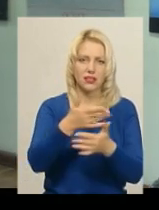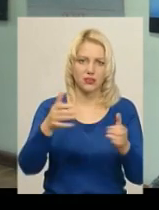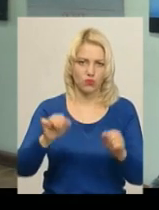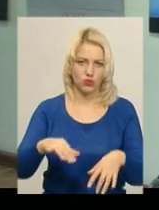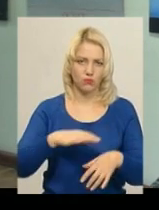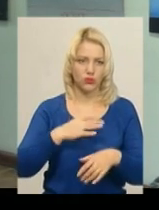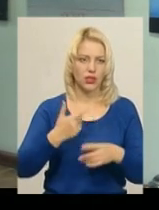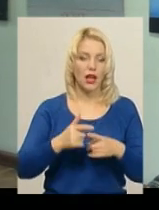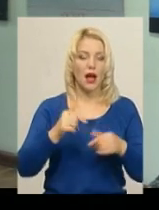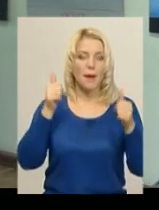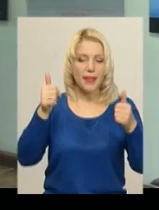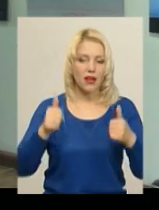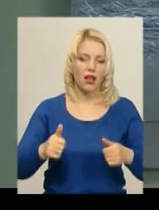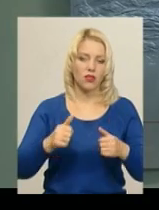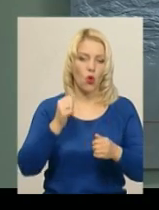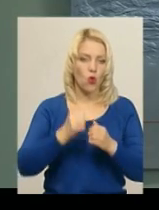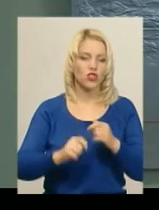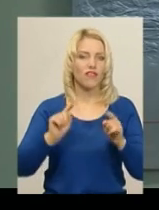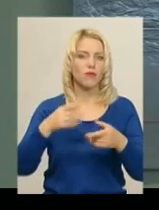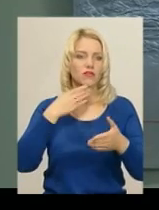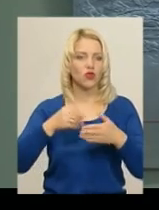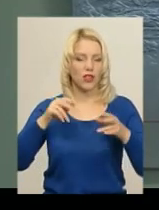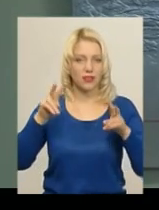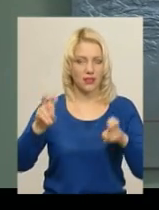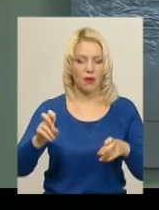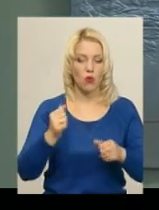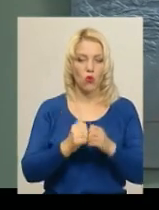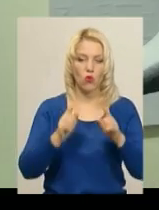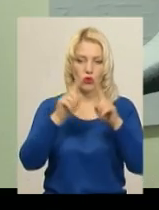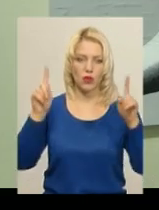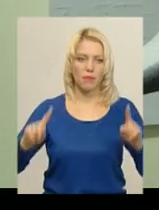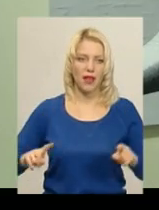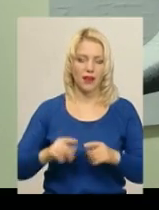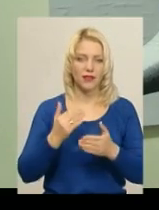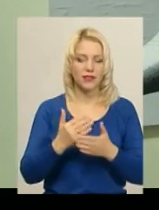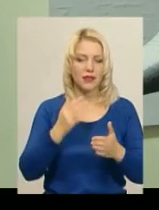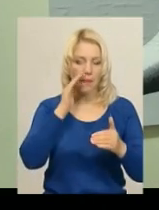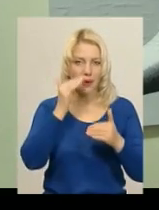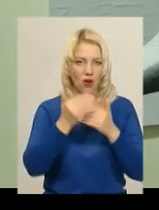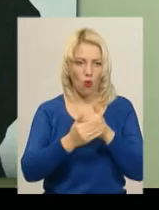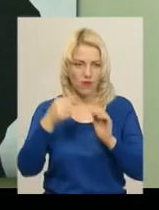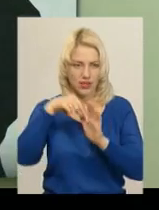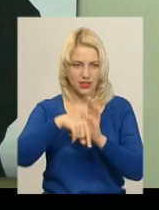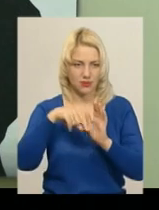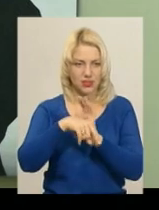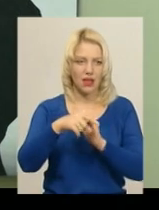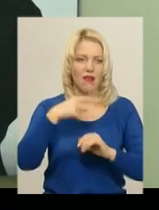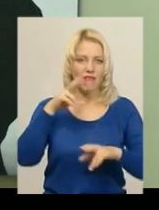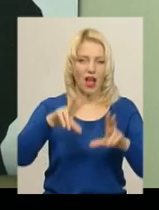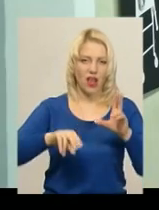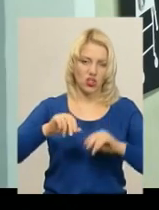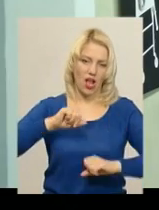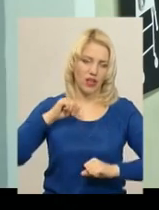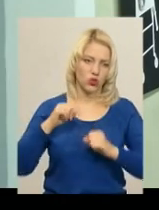кожен плакат вимагає своєї техніки. У кожного плакату, який представлений в експозиції, є прихований зміст, вважає друг Володимира Карвасарного,